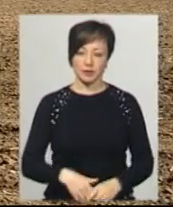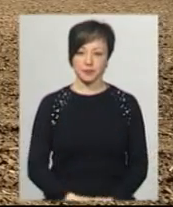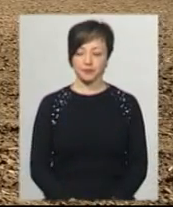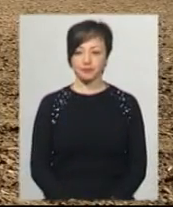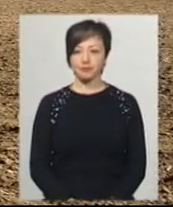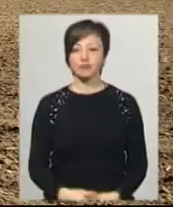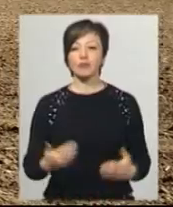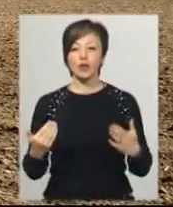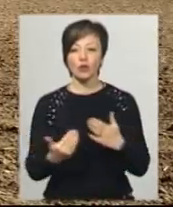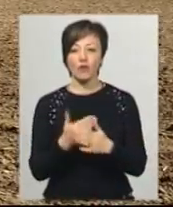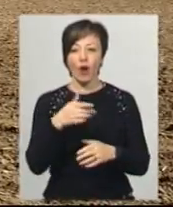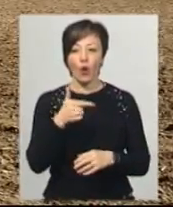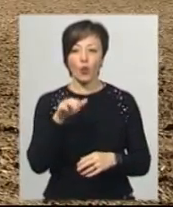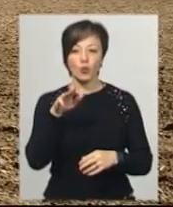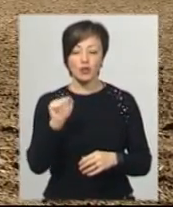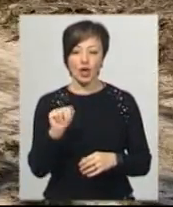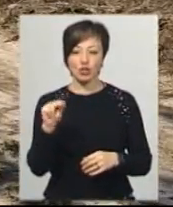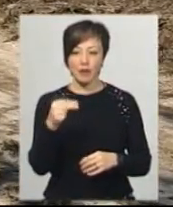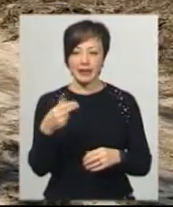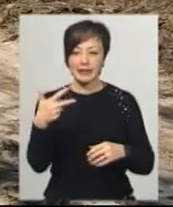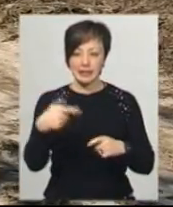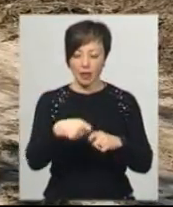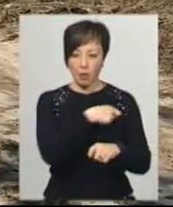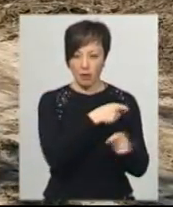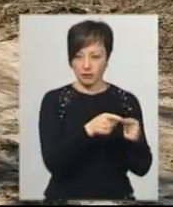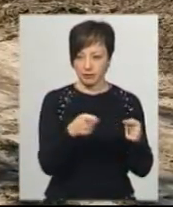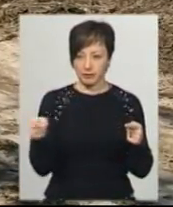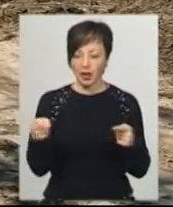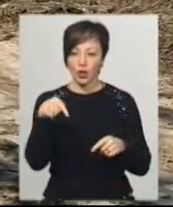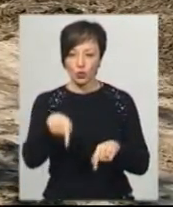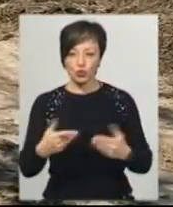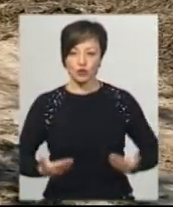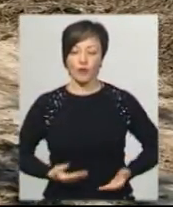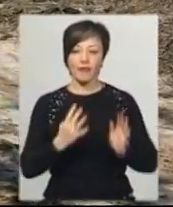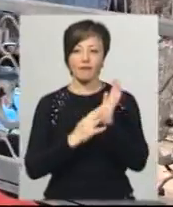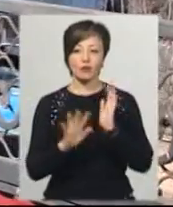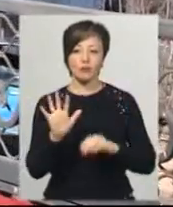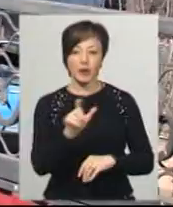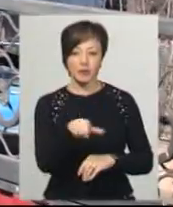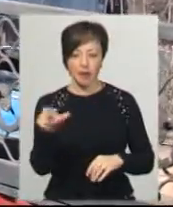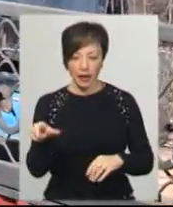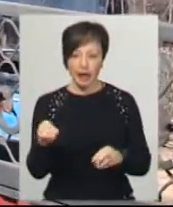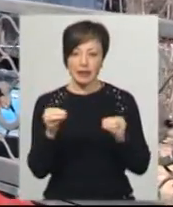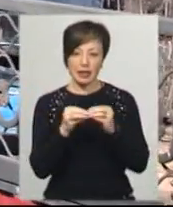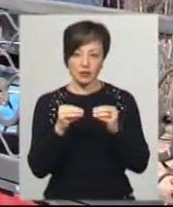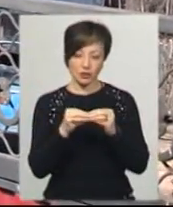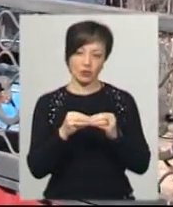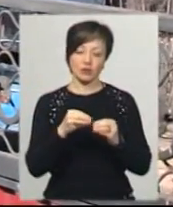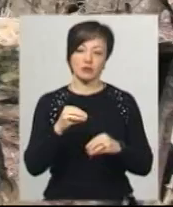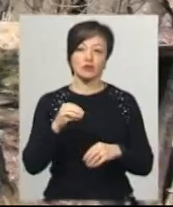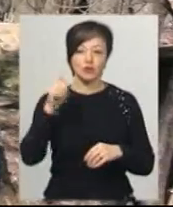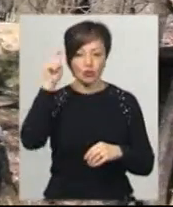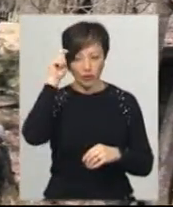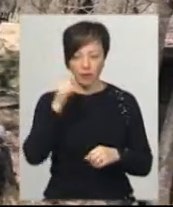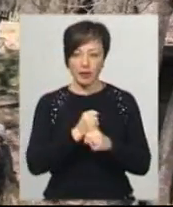До Нової Гути від Чемеровець майже 30 кілометрів. У селі мешкають 95 жителів, з яких десяток чоловіки проти здатного віку та ще десяток